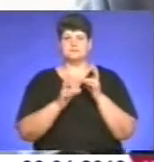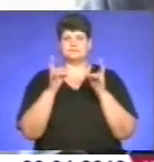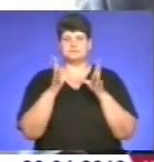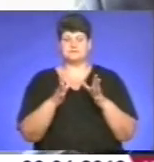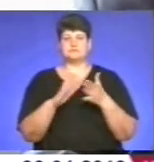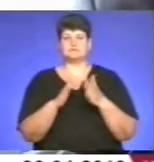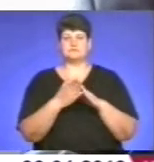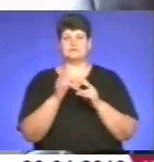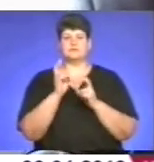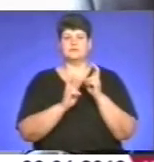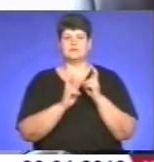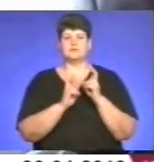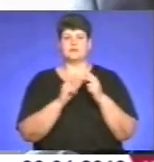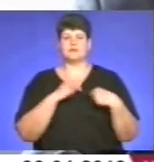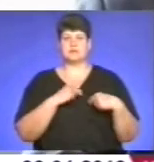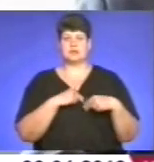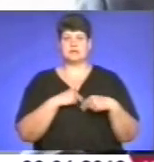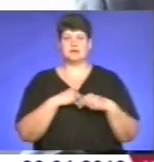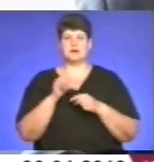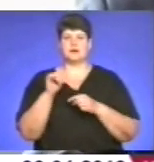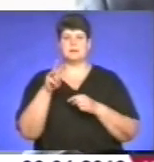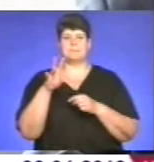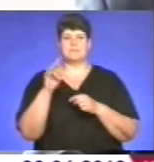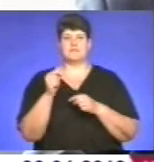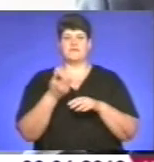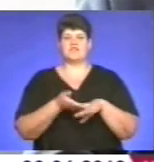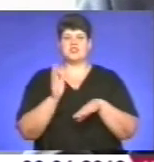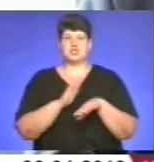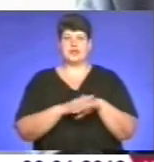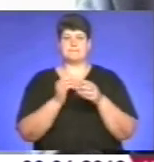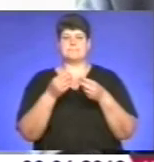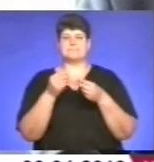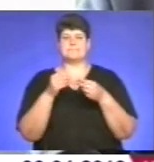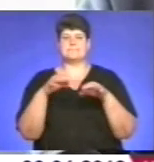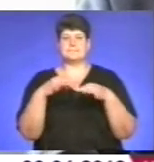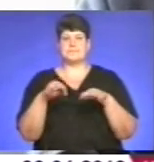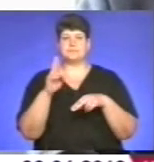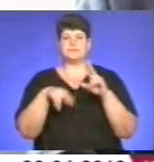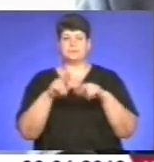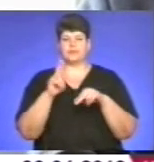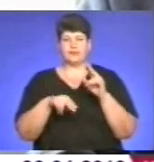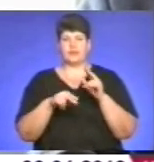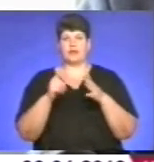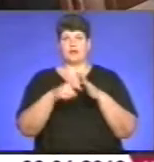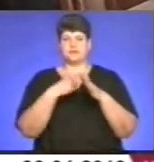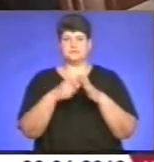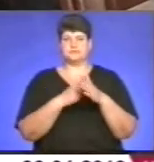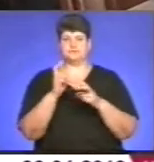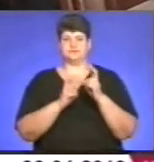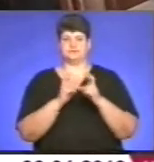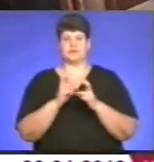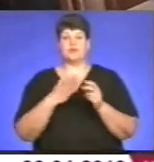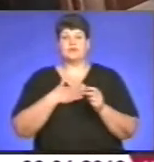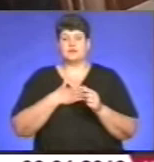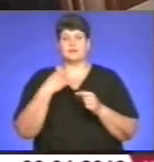підприємства Мінвуглепрому, важкого машинобудування, гірничо-добувної промисловості. В нас